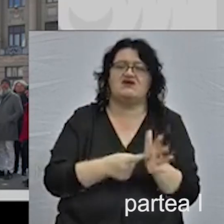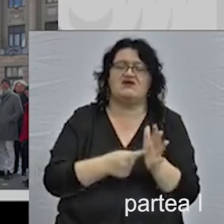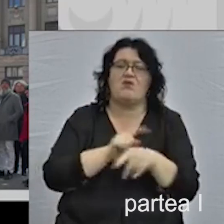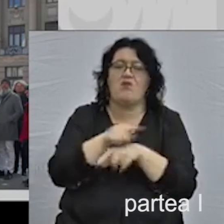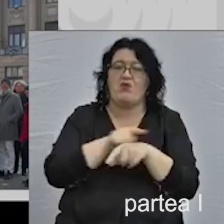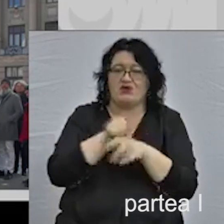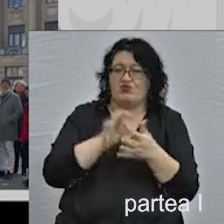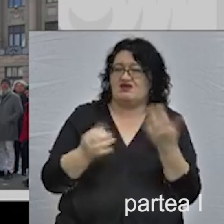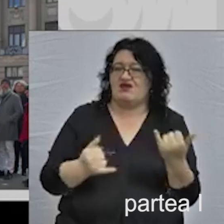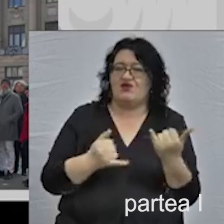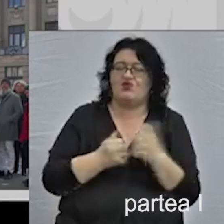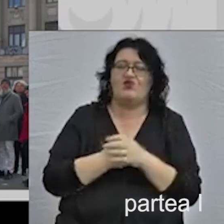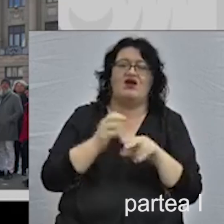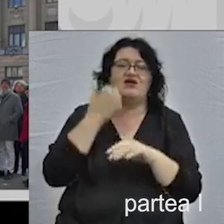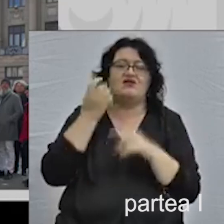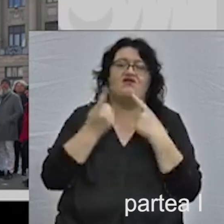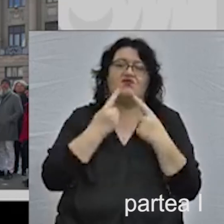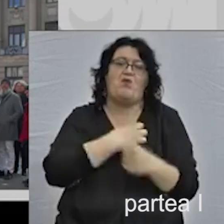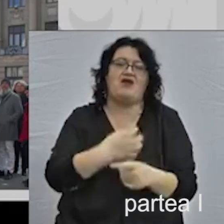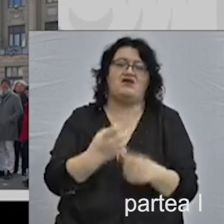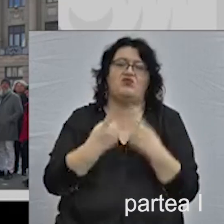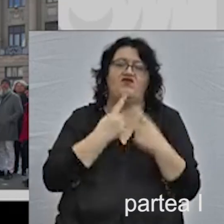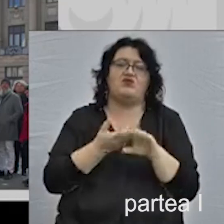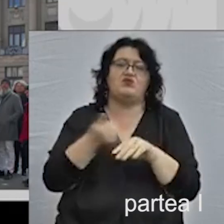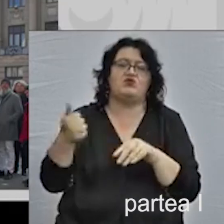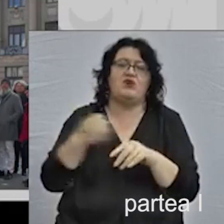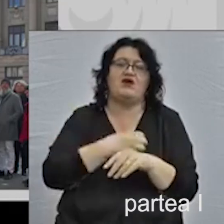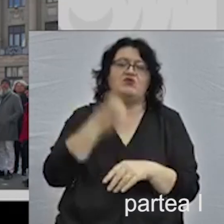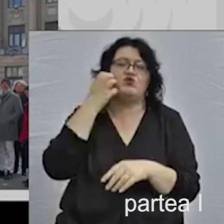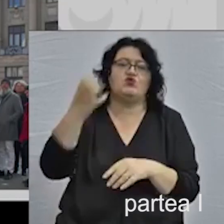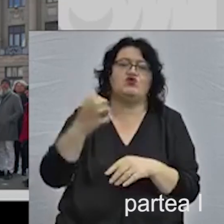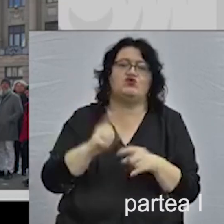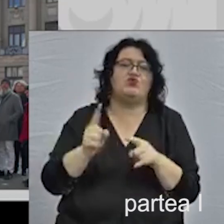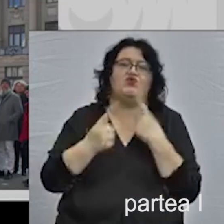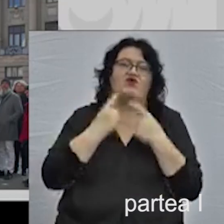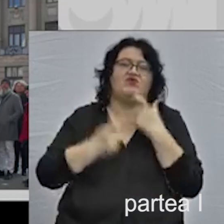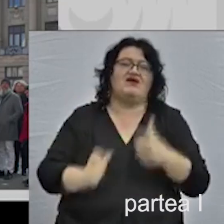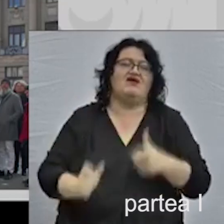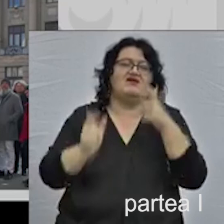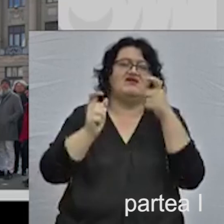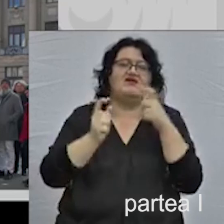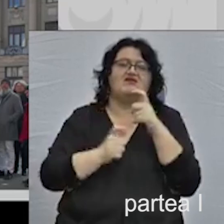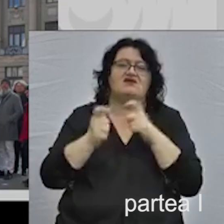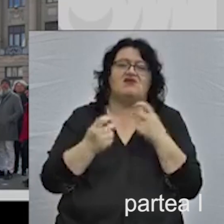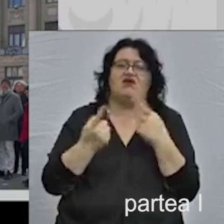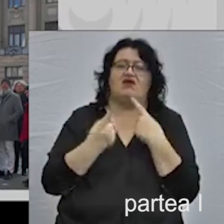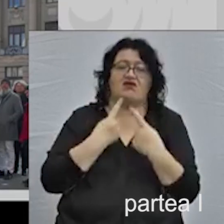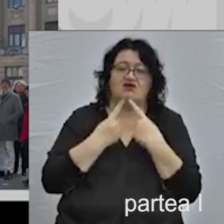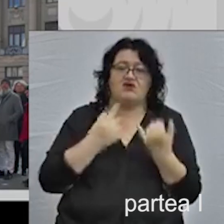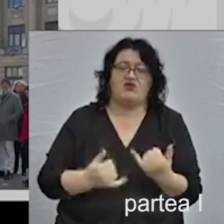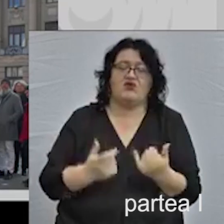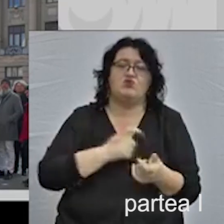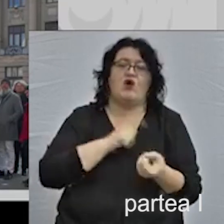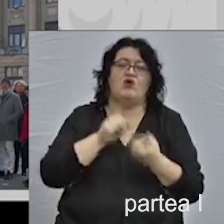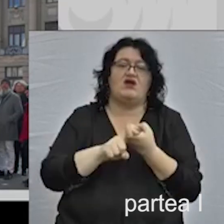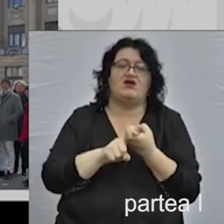momentul de față, când vorbim de patrimoniu, ne referim strict la patrimoniu cultural, clădirile despre care vorbim nu